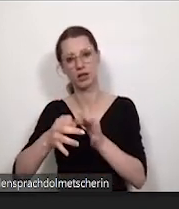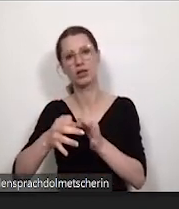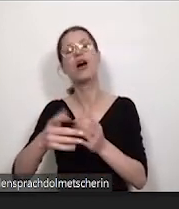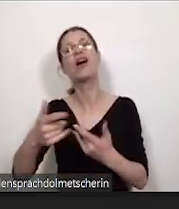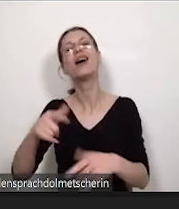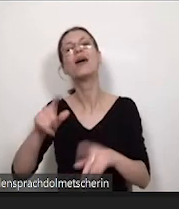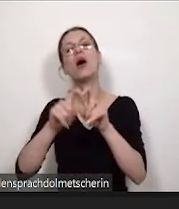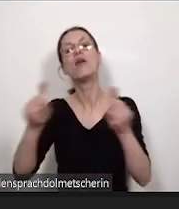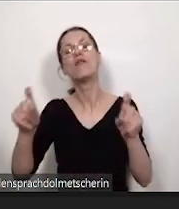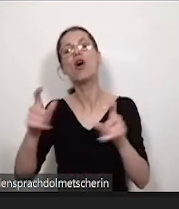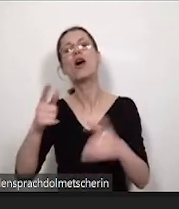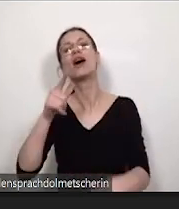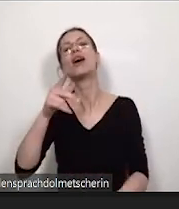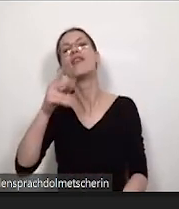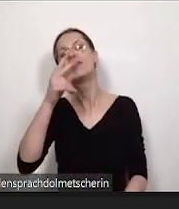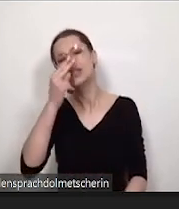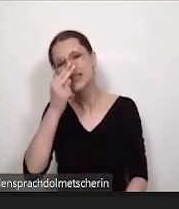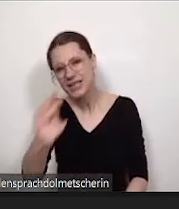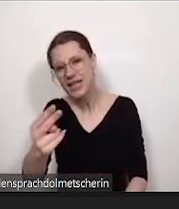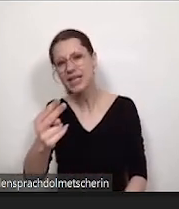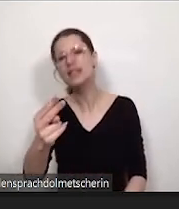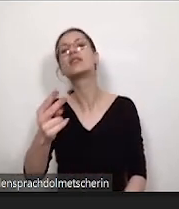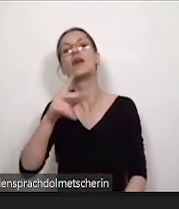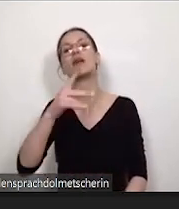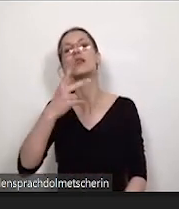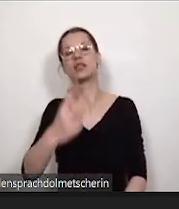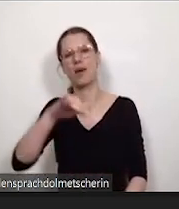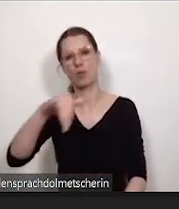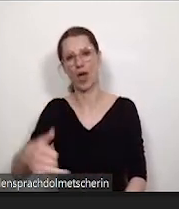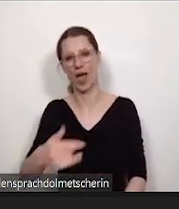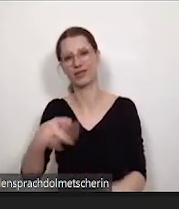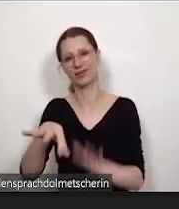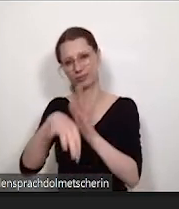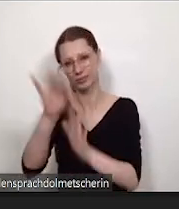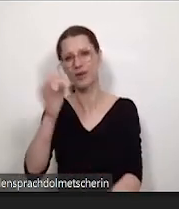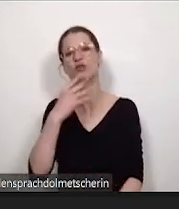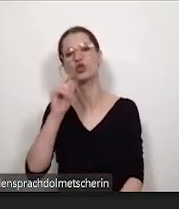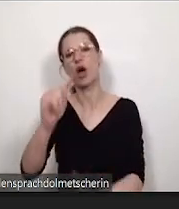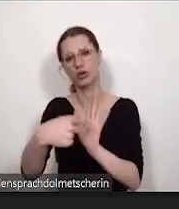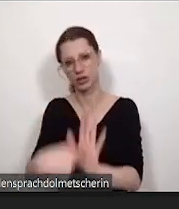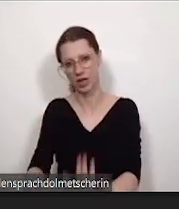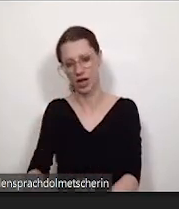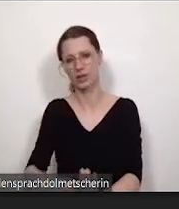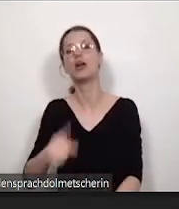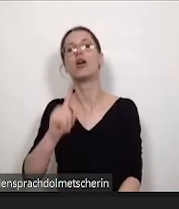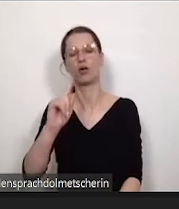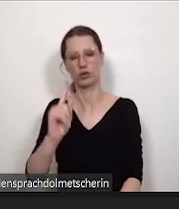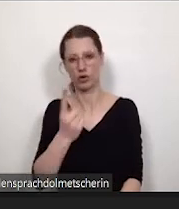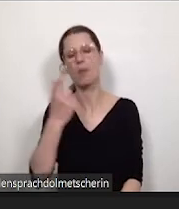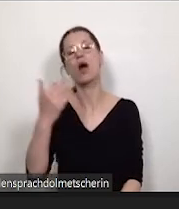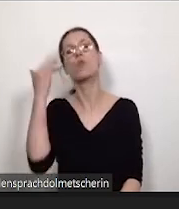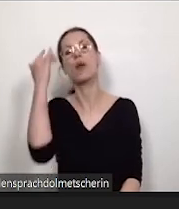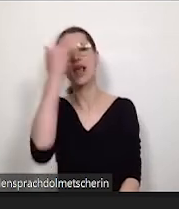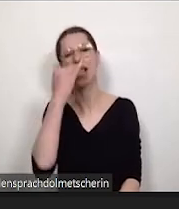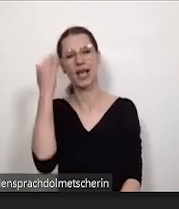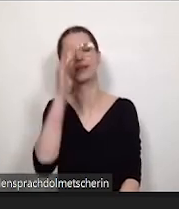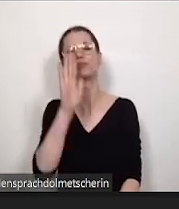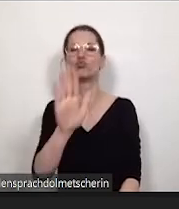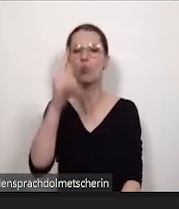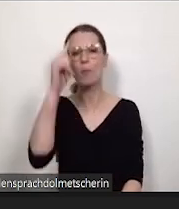entdeckt, die wir Ihnen gerne mal zeigen würden und auch gerne mit Ihnen in einem Etherpad sammeln wollen. Ihre